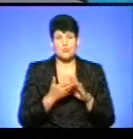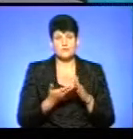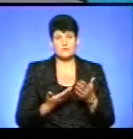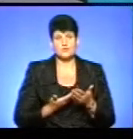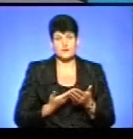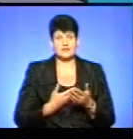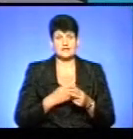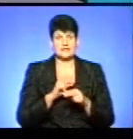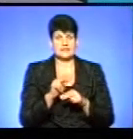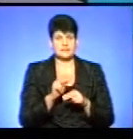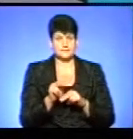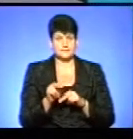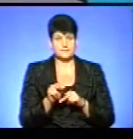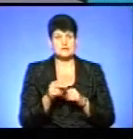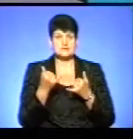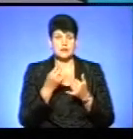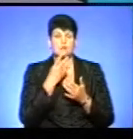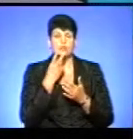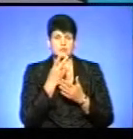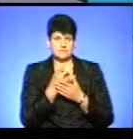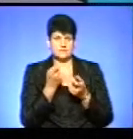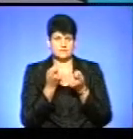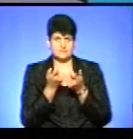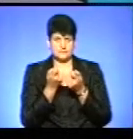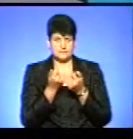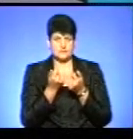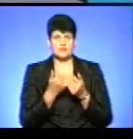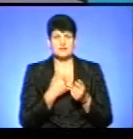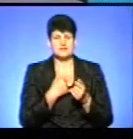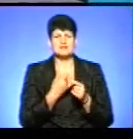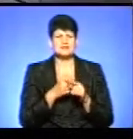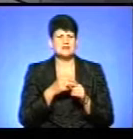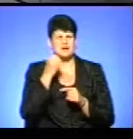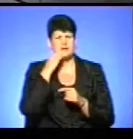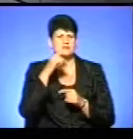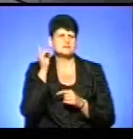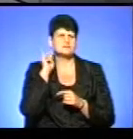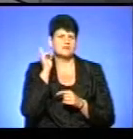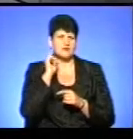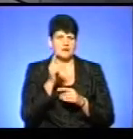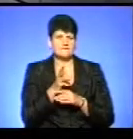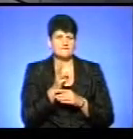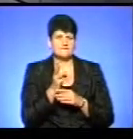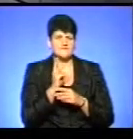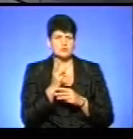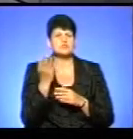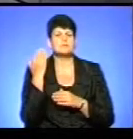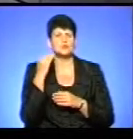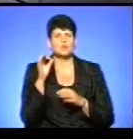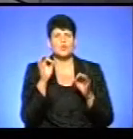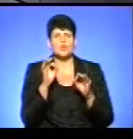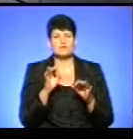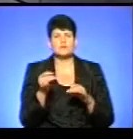і умови дресури. Зараз стоїмося сюжет до нас. Це архівний сюжет, наше відео архівне. Ще минулої осені до